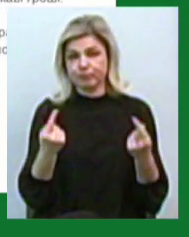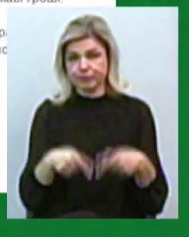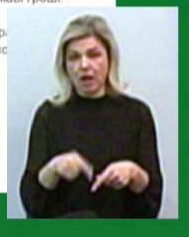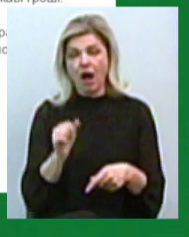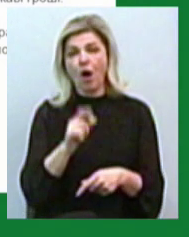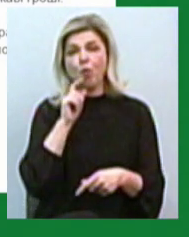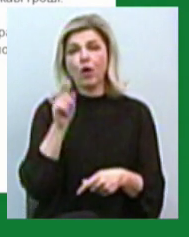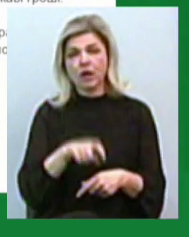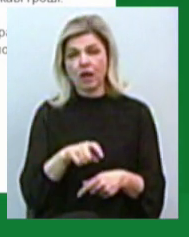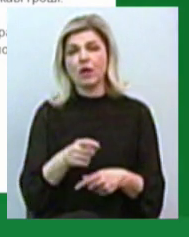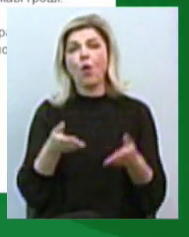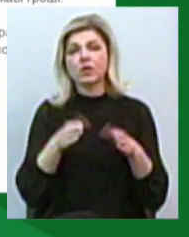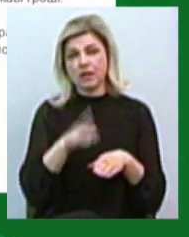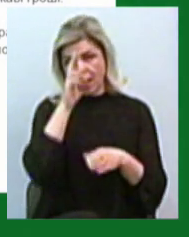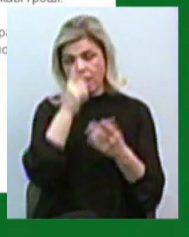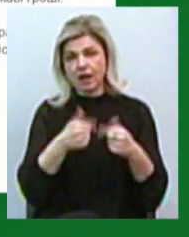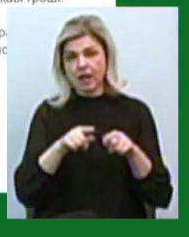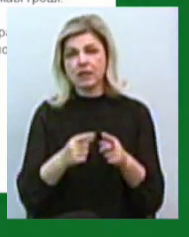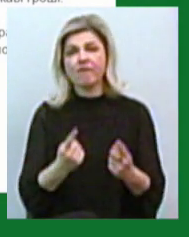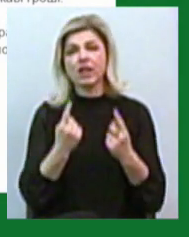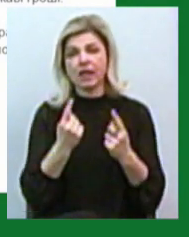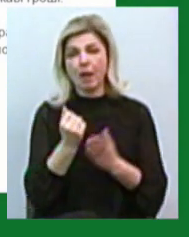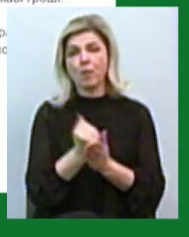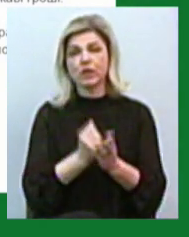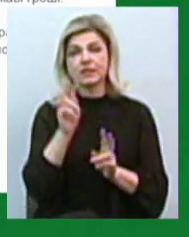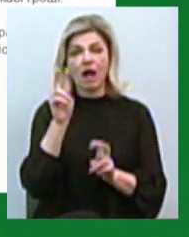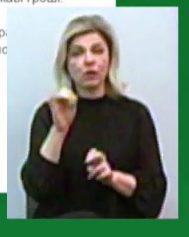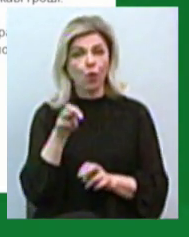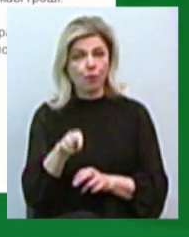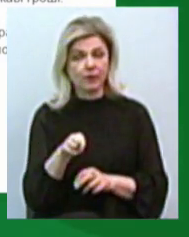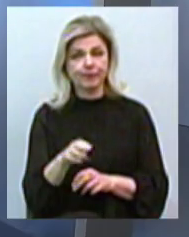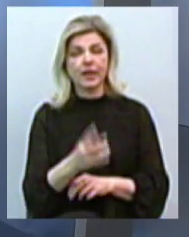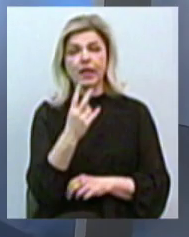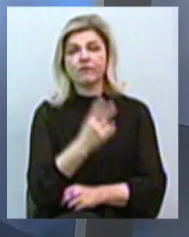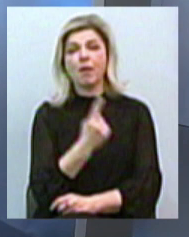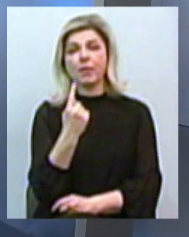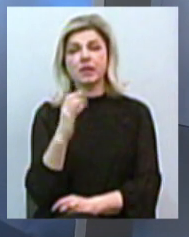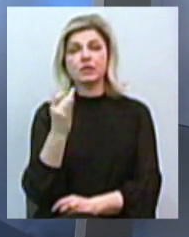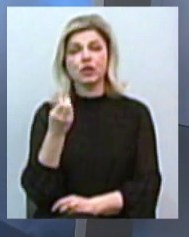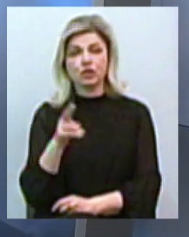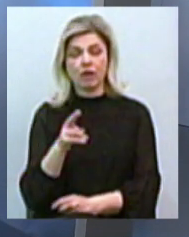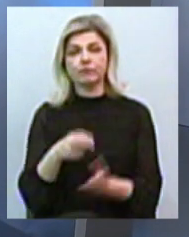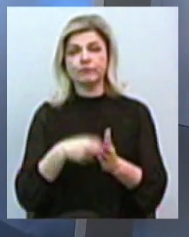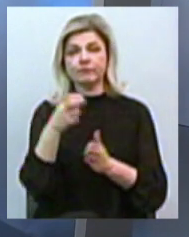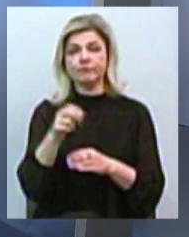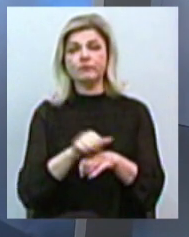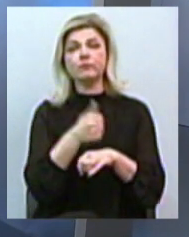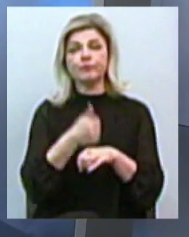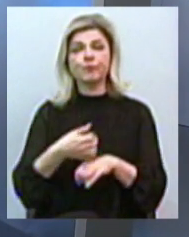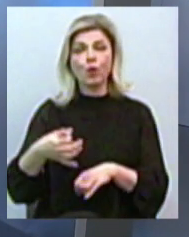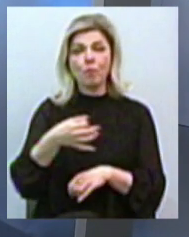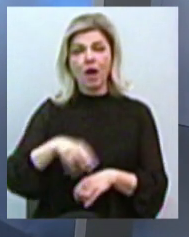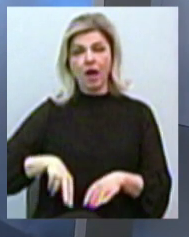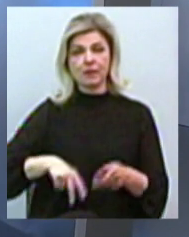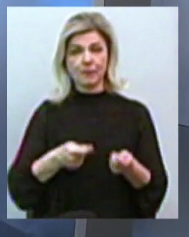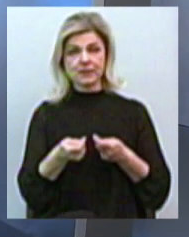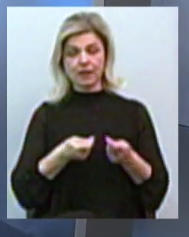з великим потенціалом в лапках. 21 січня відреагував на ситуацію голова Миколаївської обладнання адміністрації